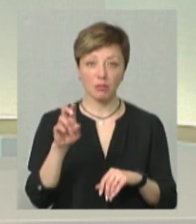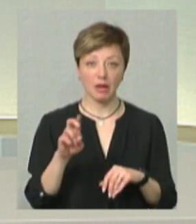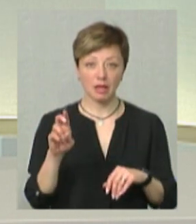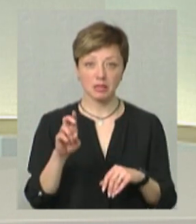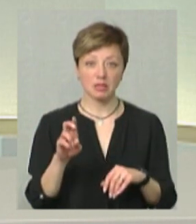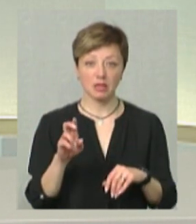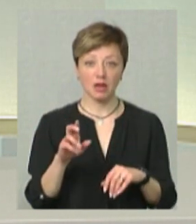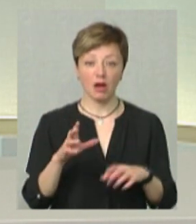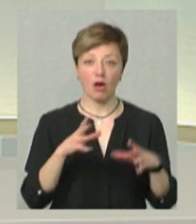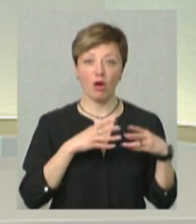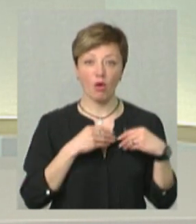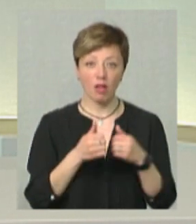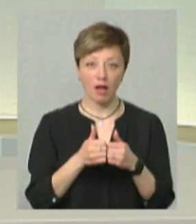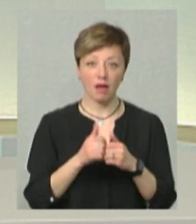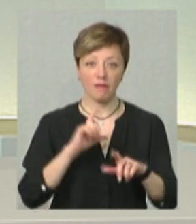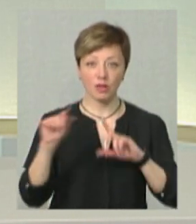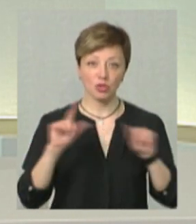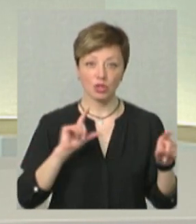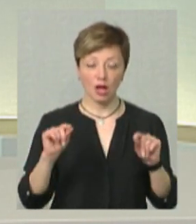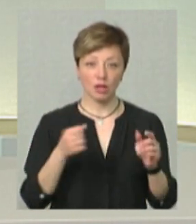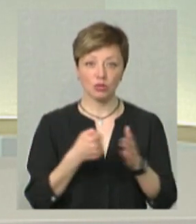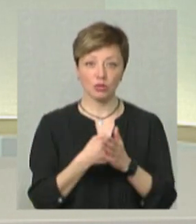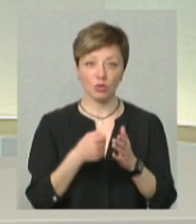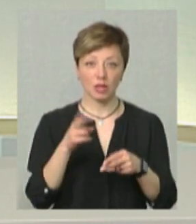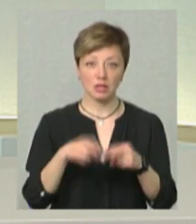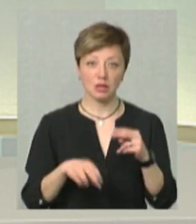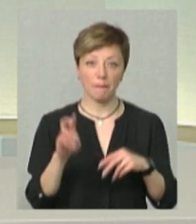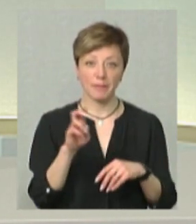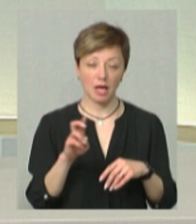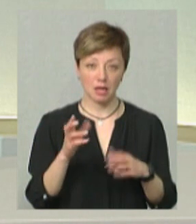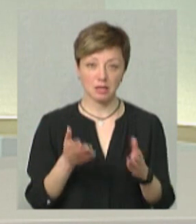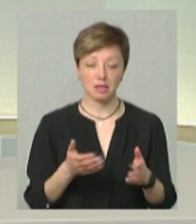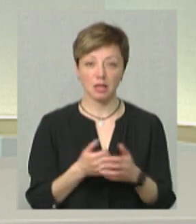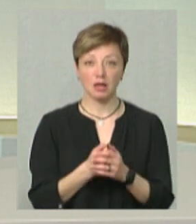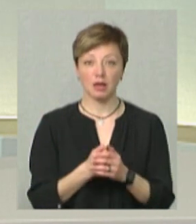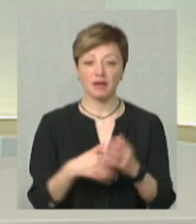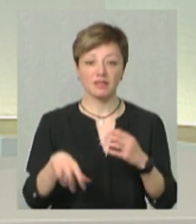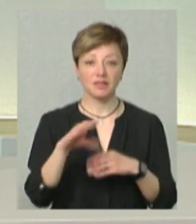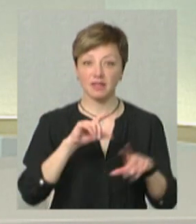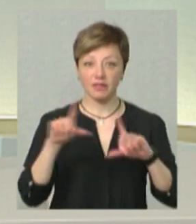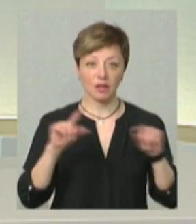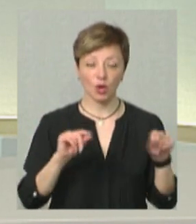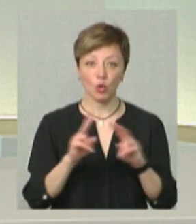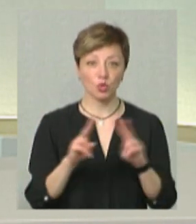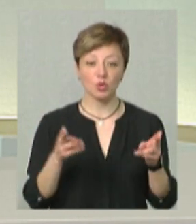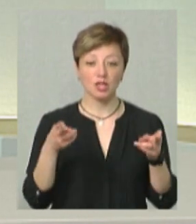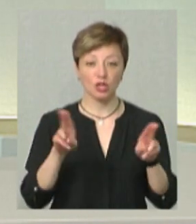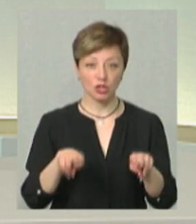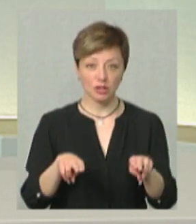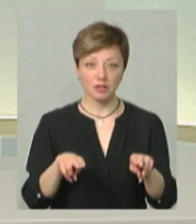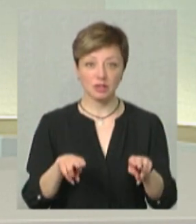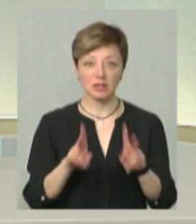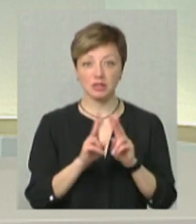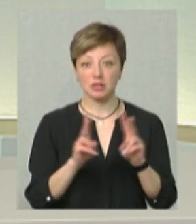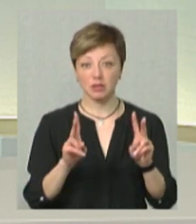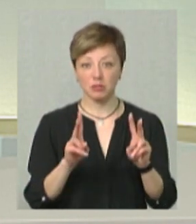колеги там теж виїжджали до кінця березня. Тобто майже всі виїхали, хтось ще не залишився, з